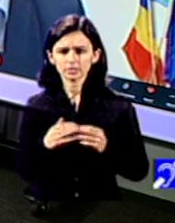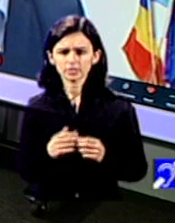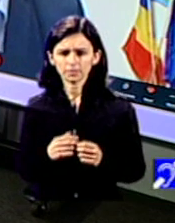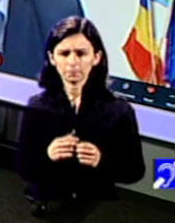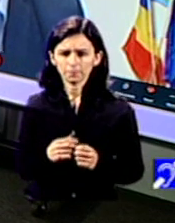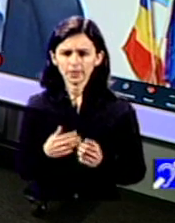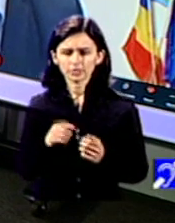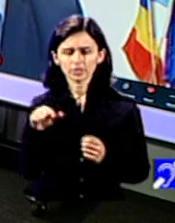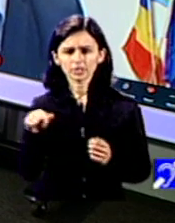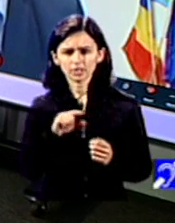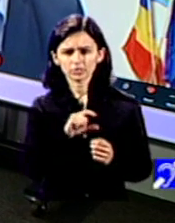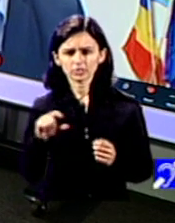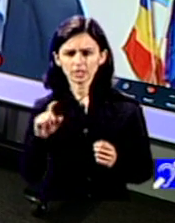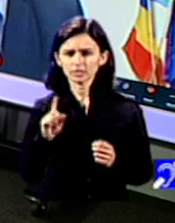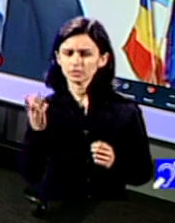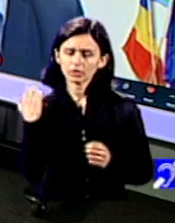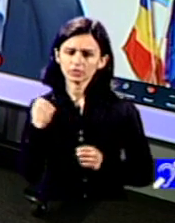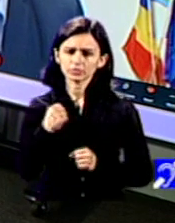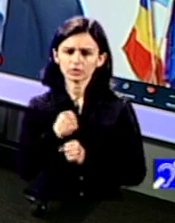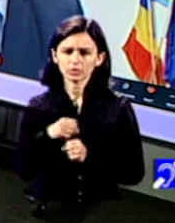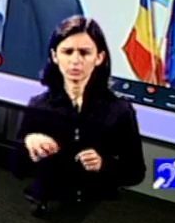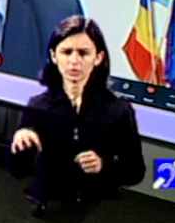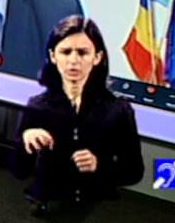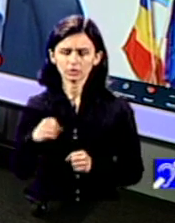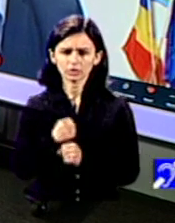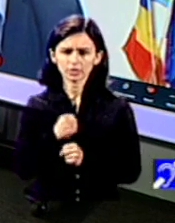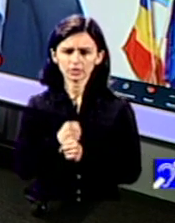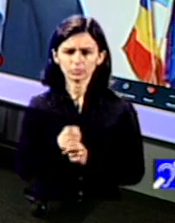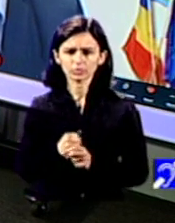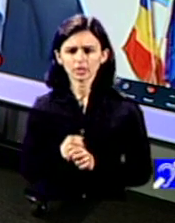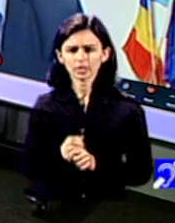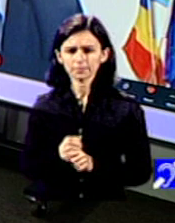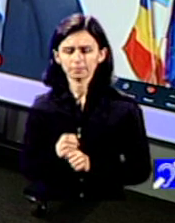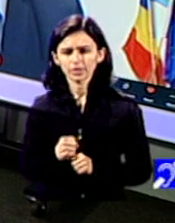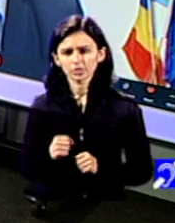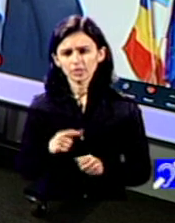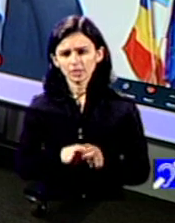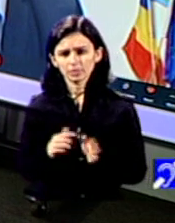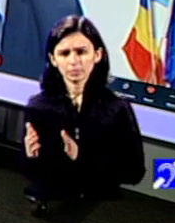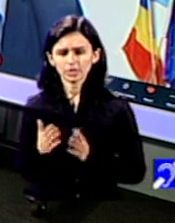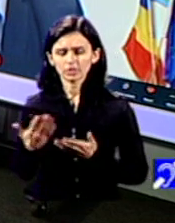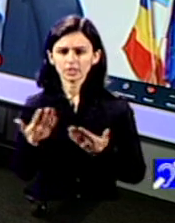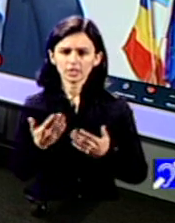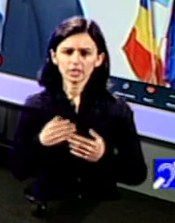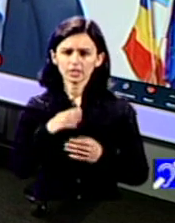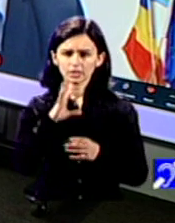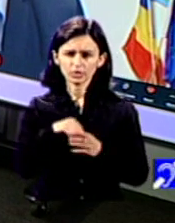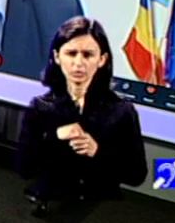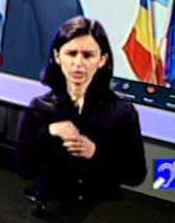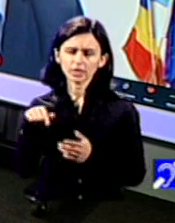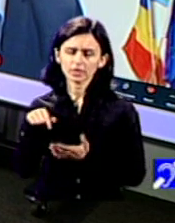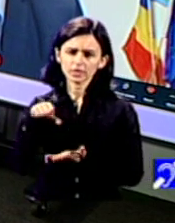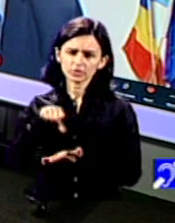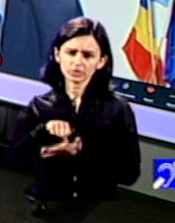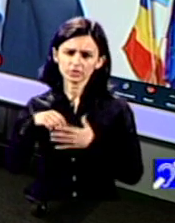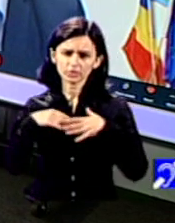această cauză nu avea un loc de muncă iată o problemă înlățuită numai vorbind de faptul că pe perioada în care era rezident al acelui centru de integrare